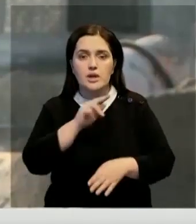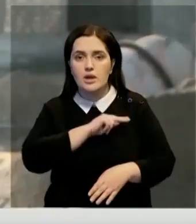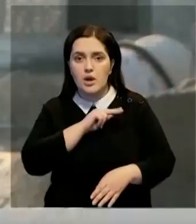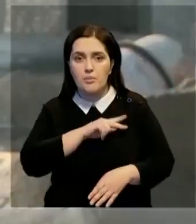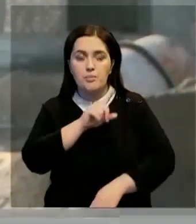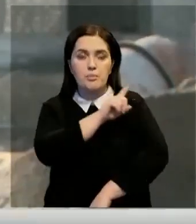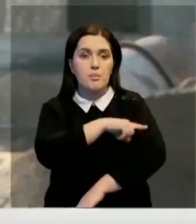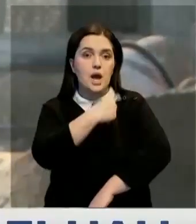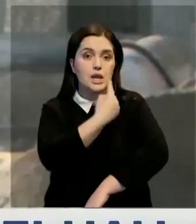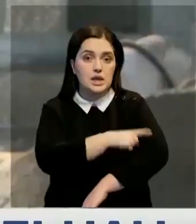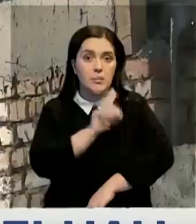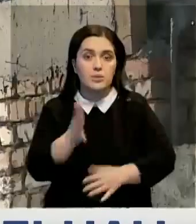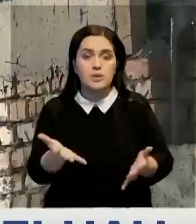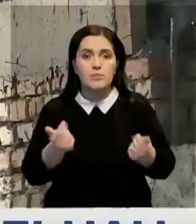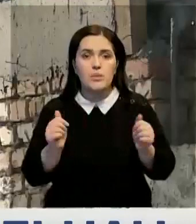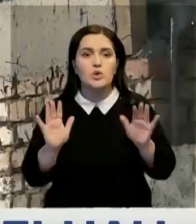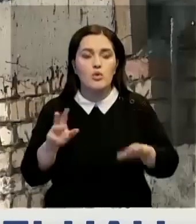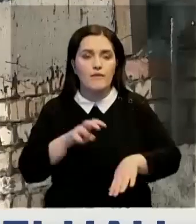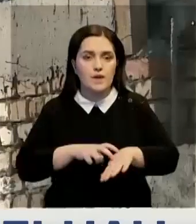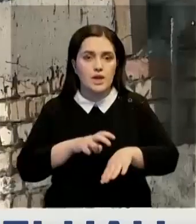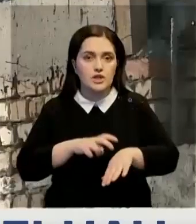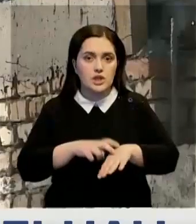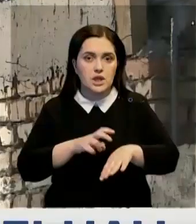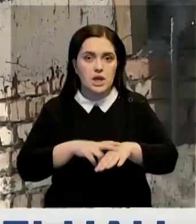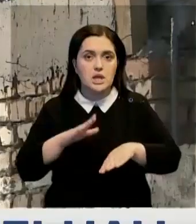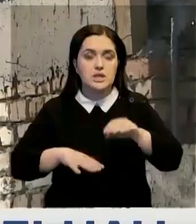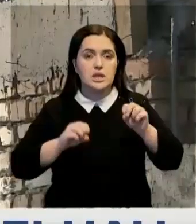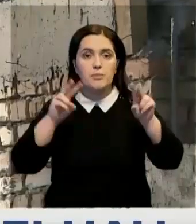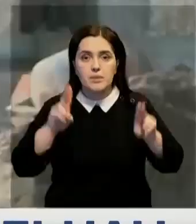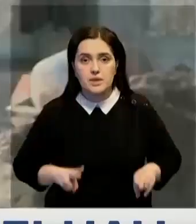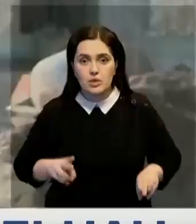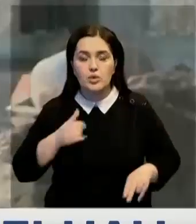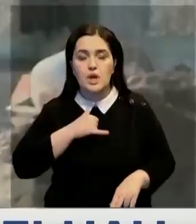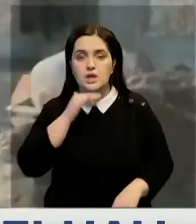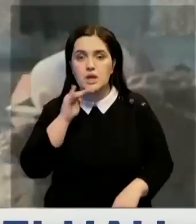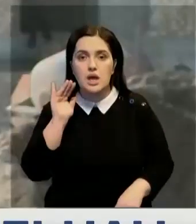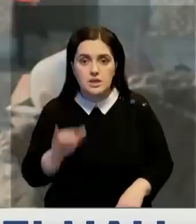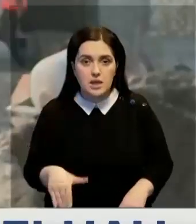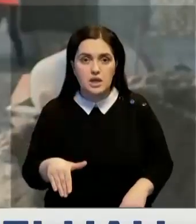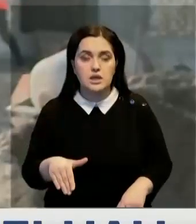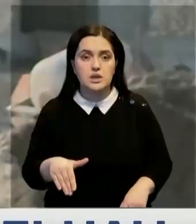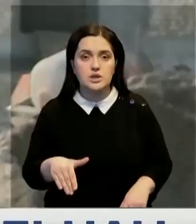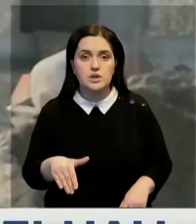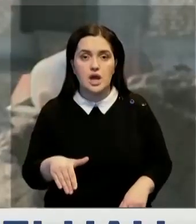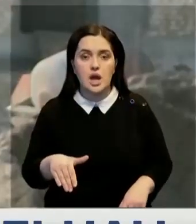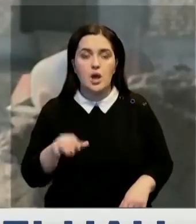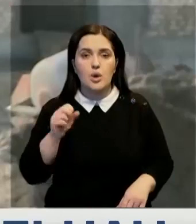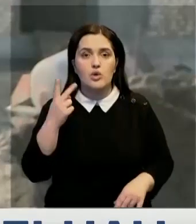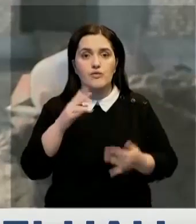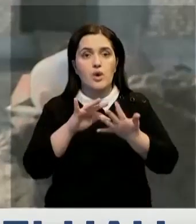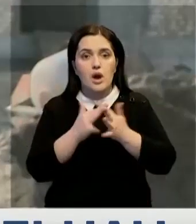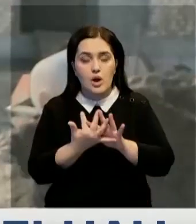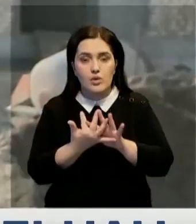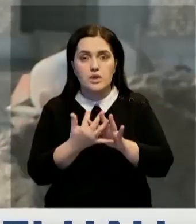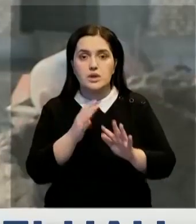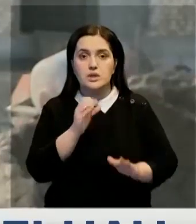поликлинике. Тут будут принимать только врачи общей практики. Специалистов у нас достаточно. Обращаться сюда смогут жители сразу двух аулов. Со